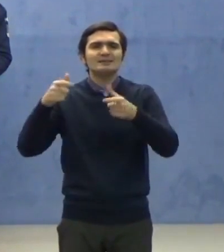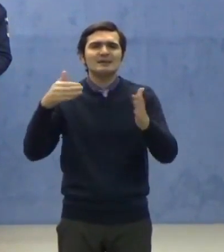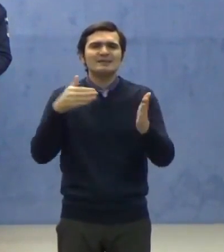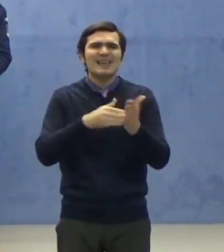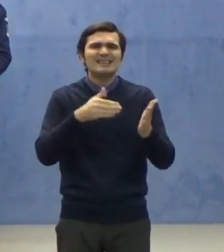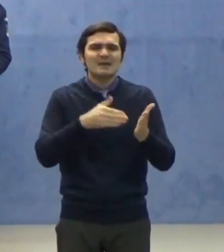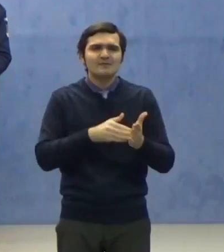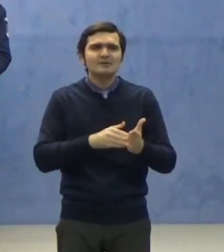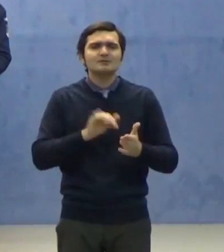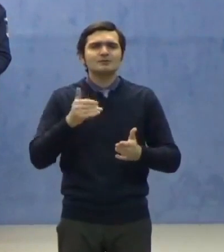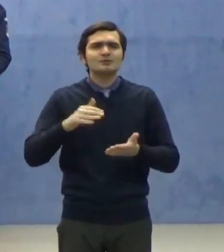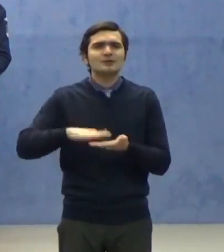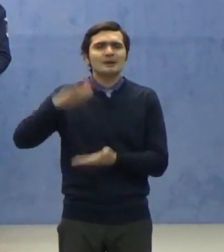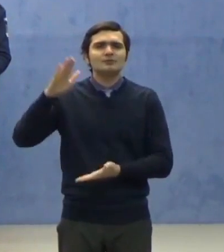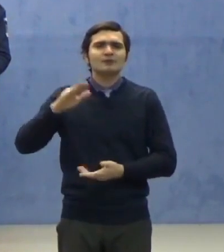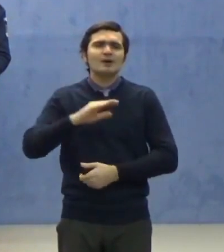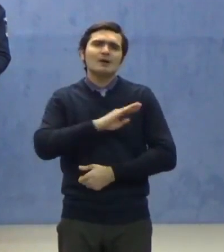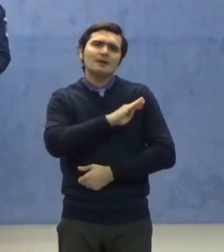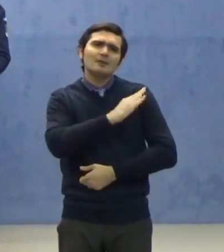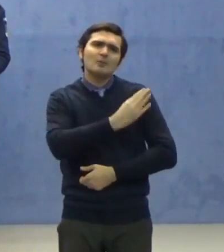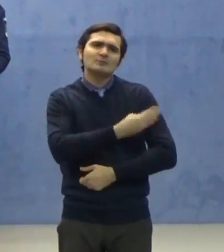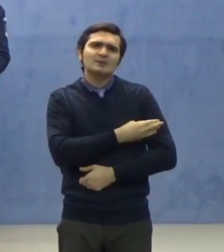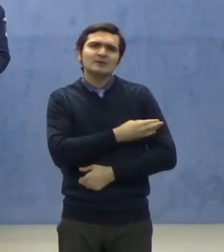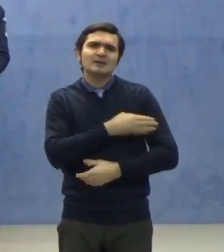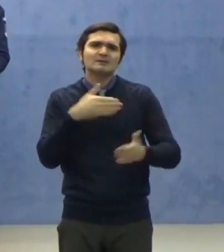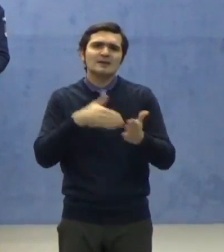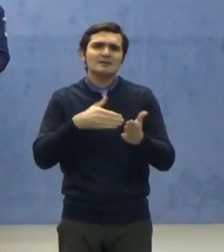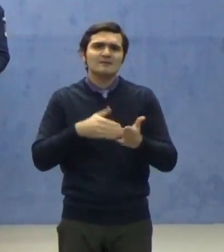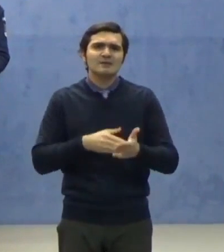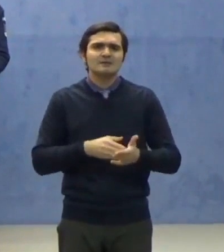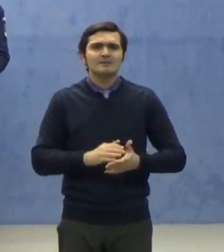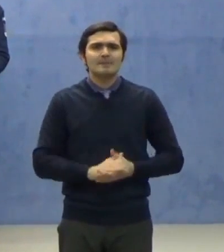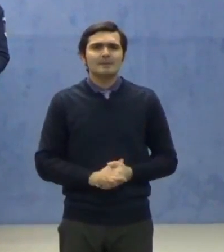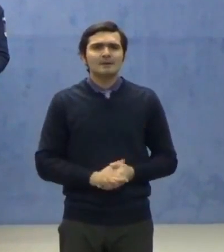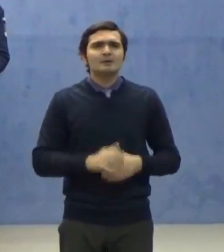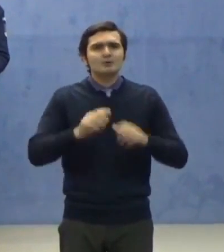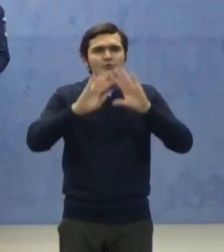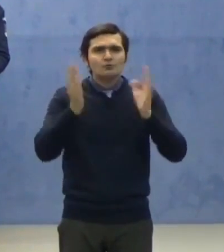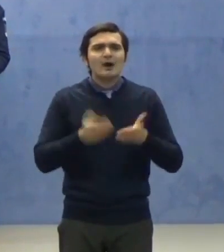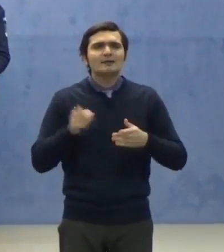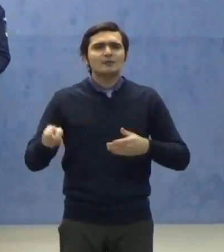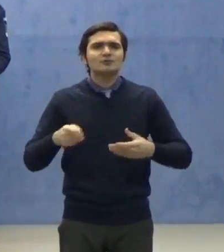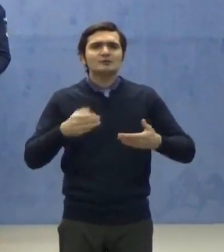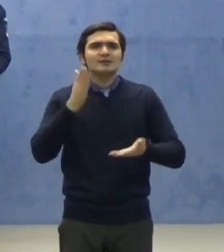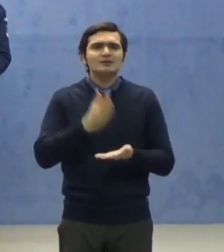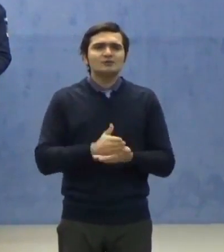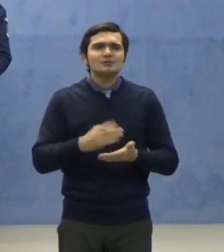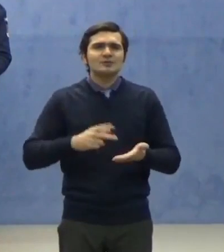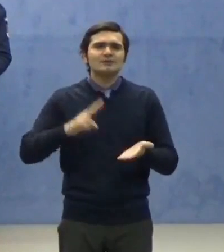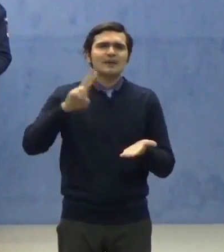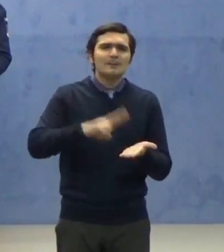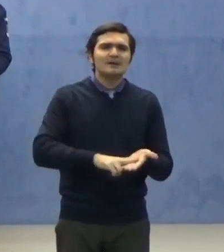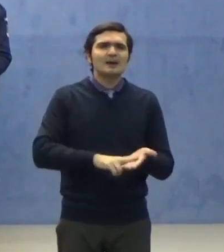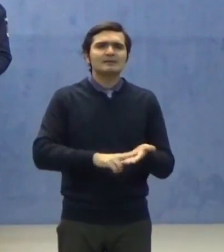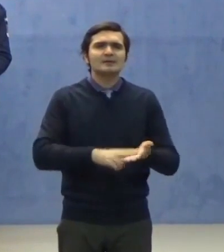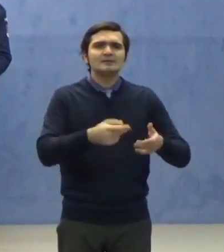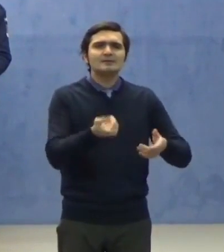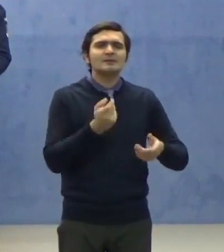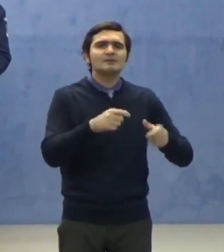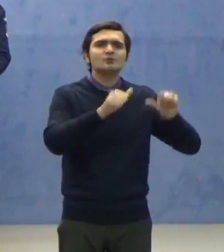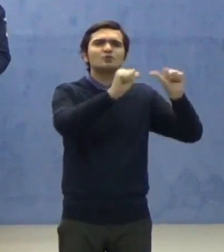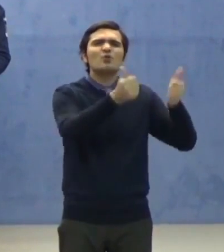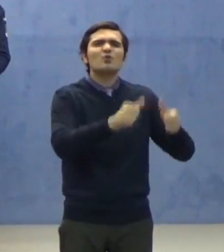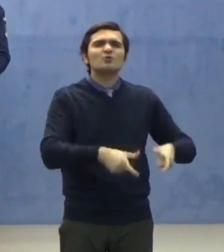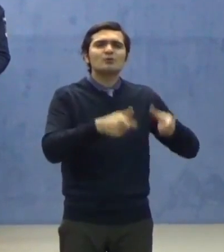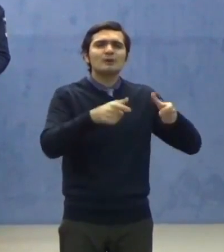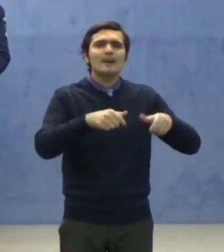operaționale a acestora. Toate aceste decizii sunt aplicate de structurile Ministerului Afacerilor Interne, în